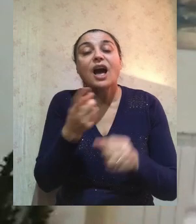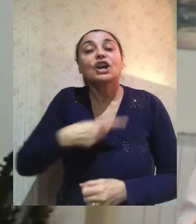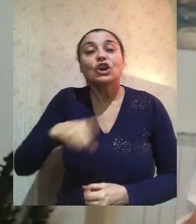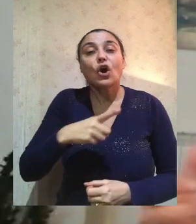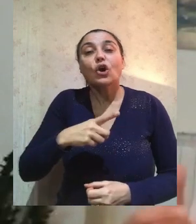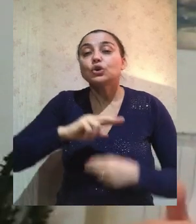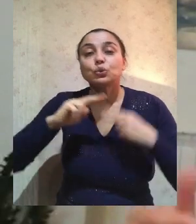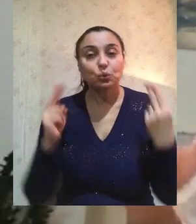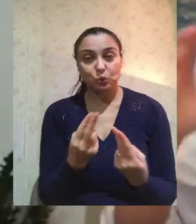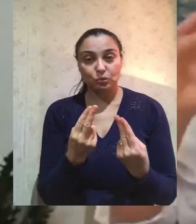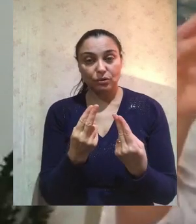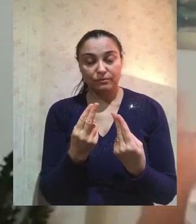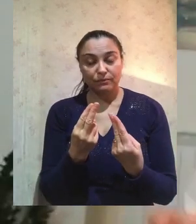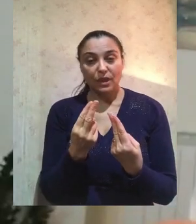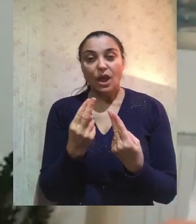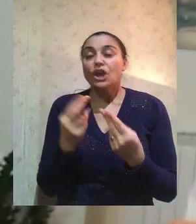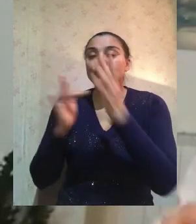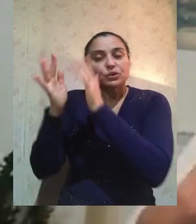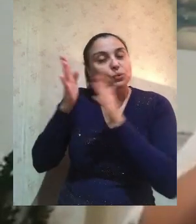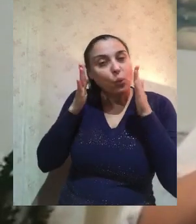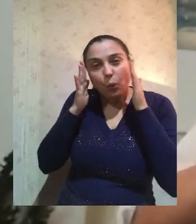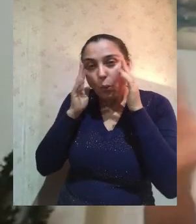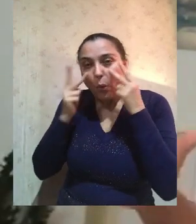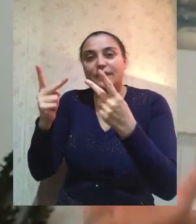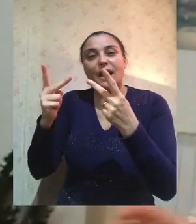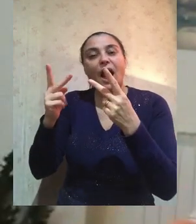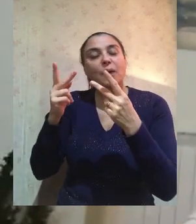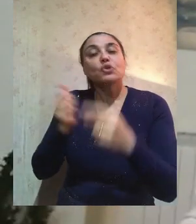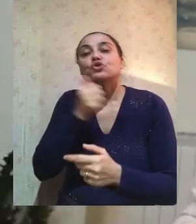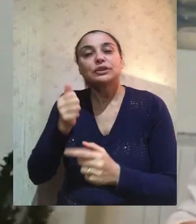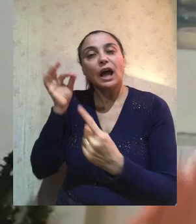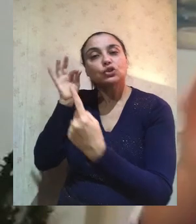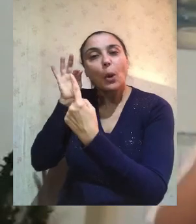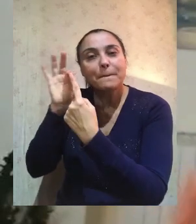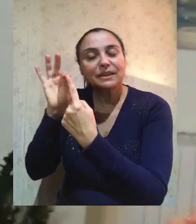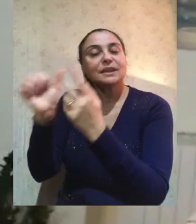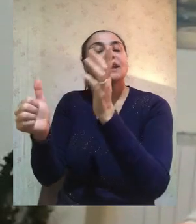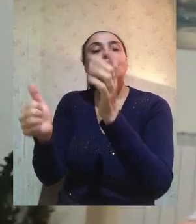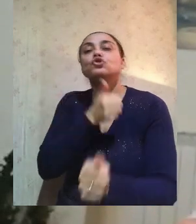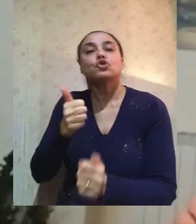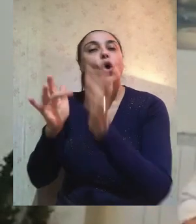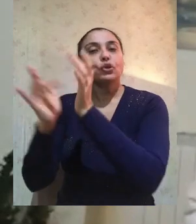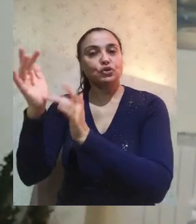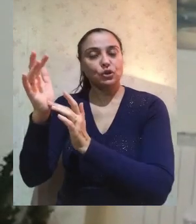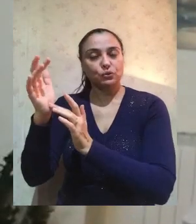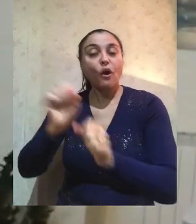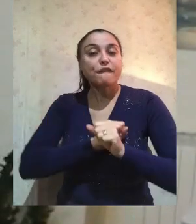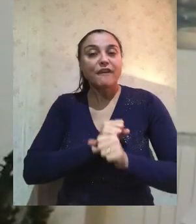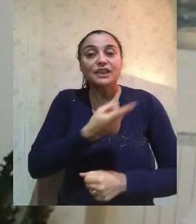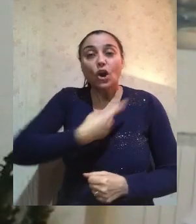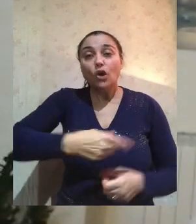fare ogni cosa di guardare solo a lui di non guardare a destra né a sinistra di avere una fede che non guarda